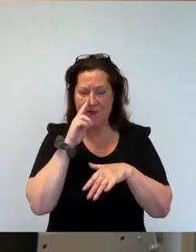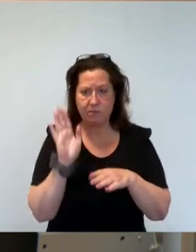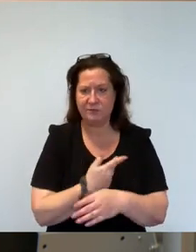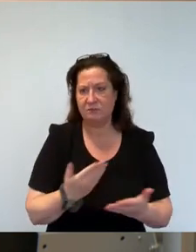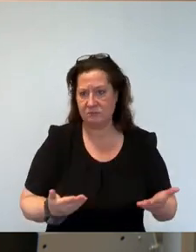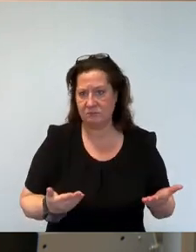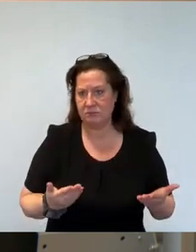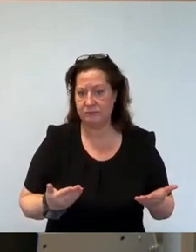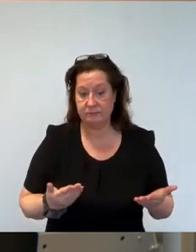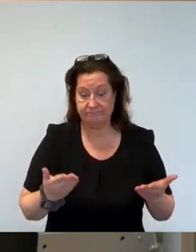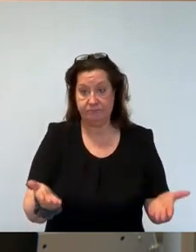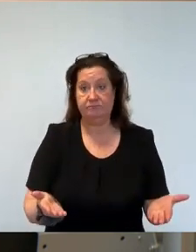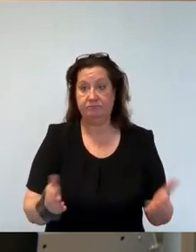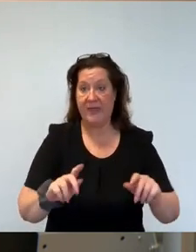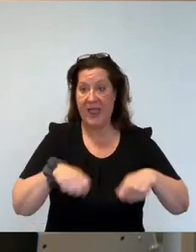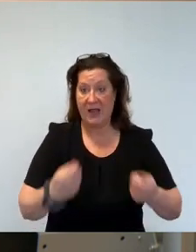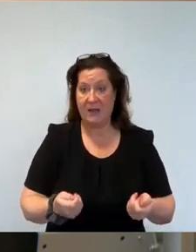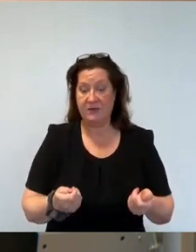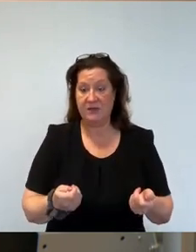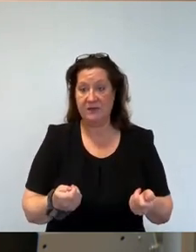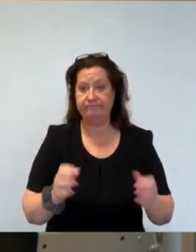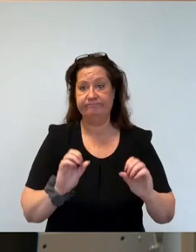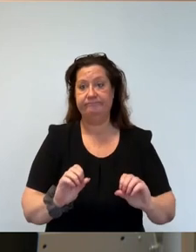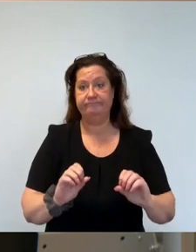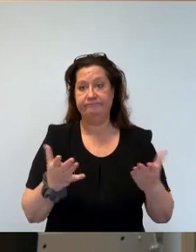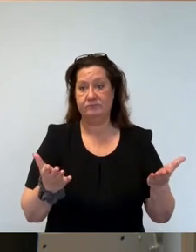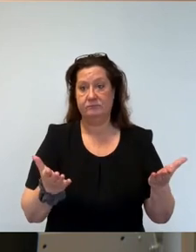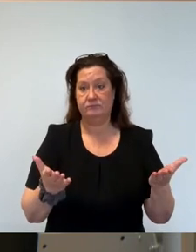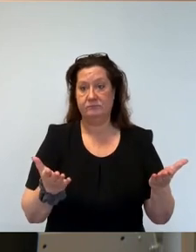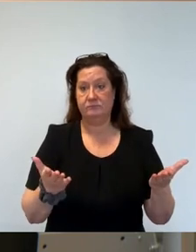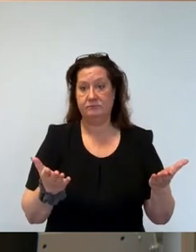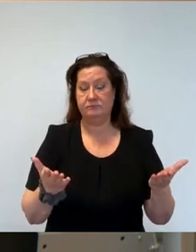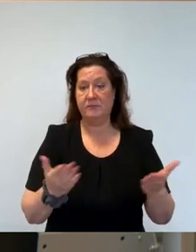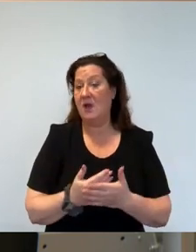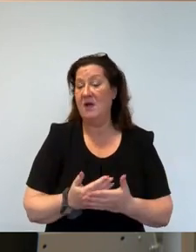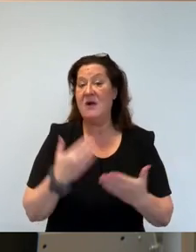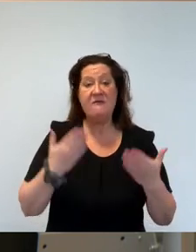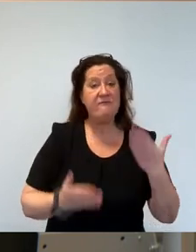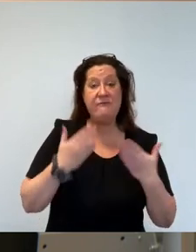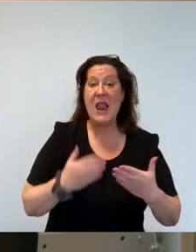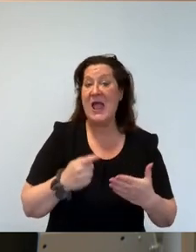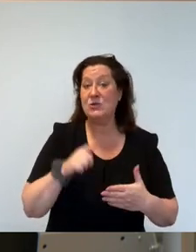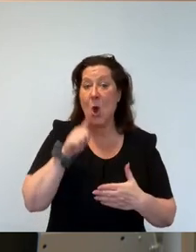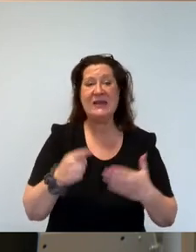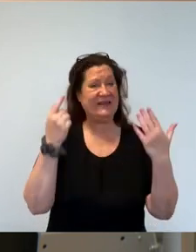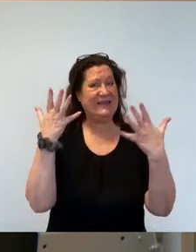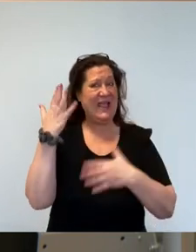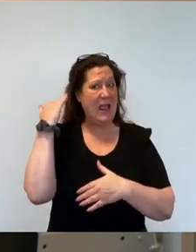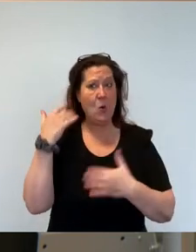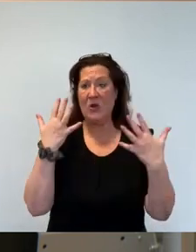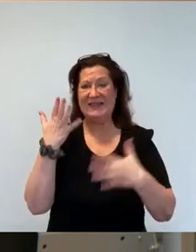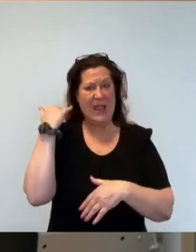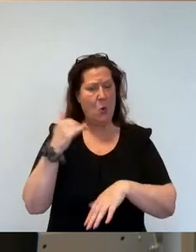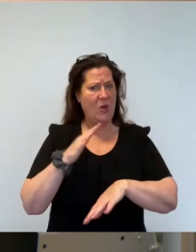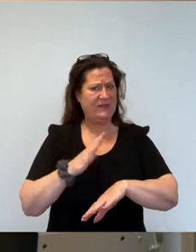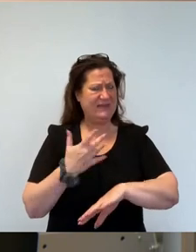feststellen, es ist bis heute nichts passiert. Und vielleicht hat ja der eine oder andere von Ihnen heute Morgen 10 Uhr, 10.30 Uhr ein Stück Zeit gehabt. Da hat nämlich